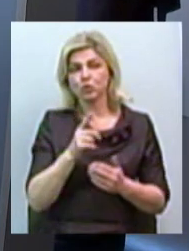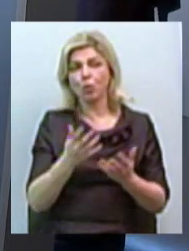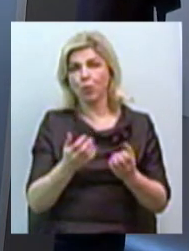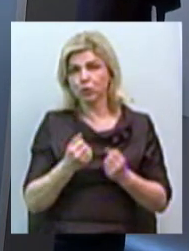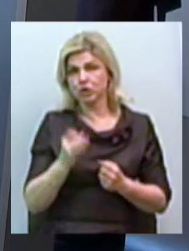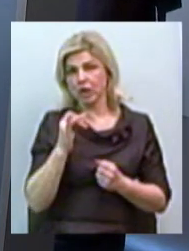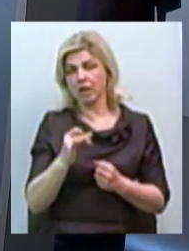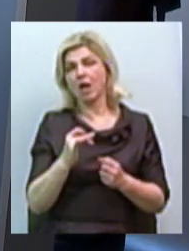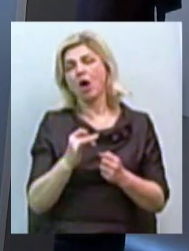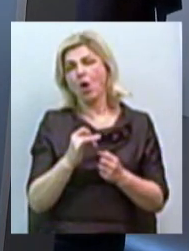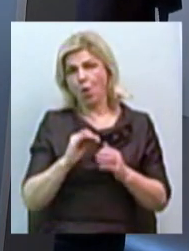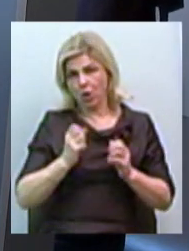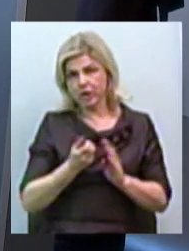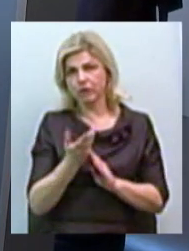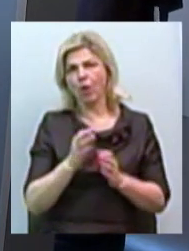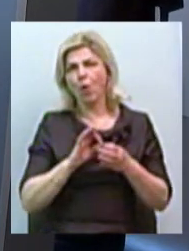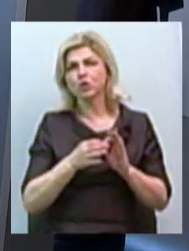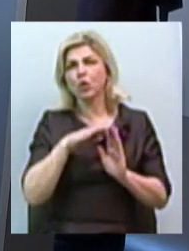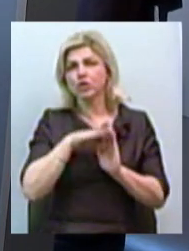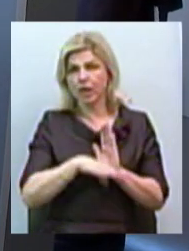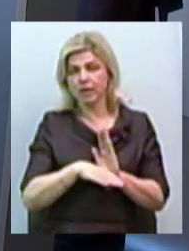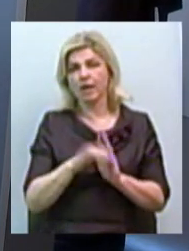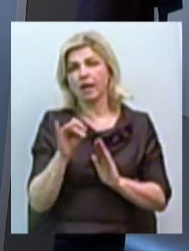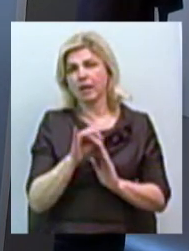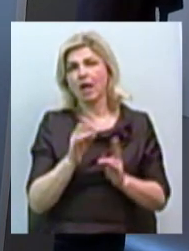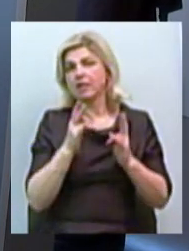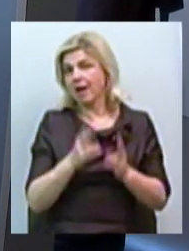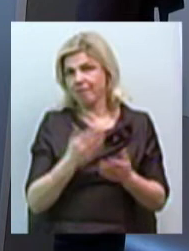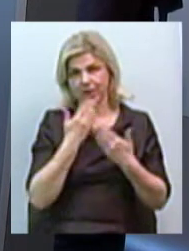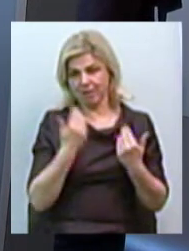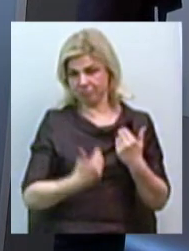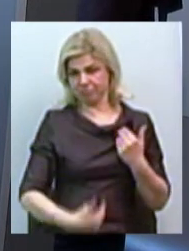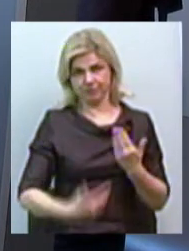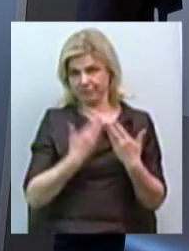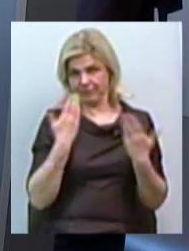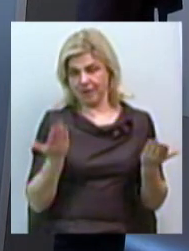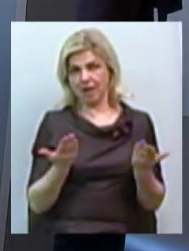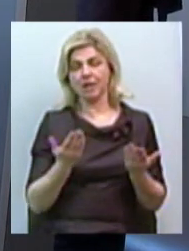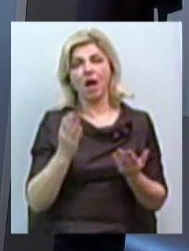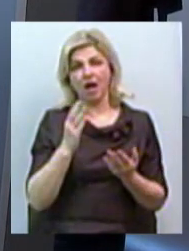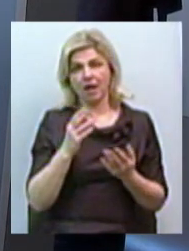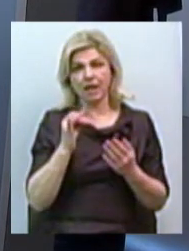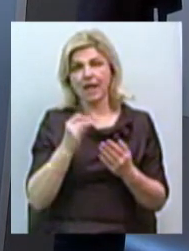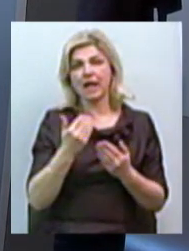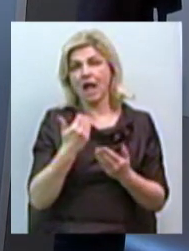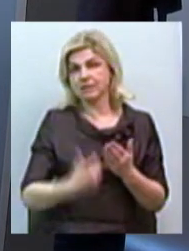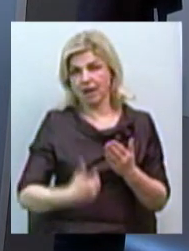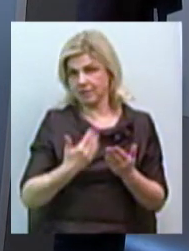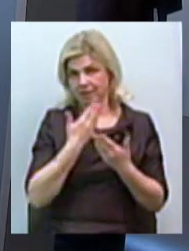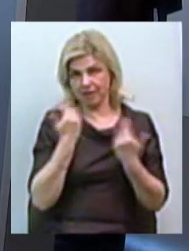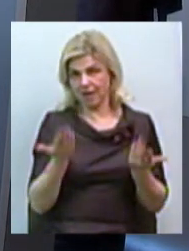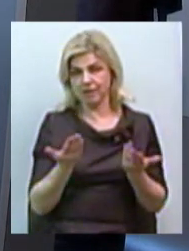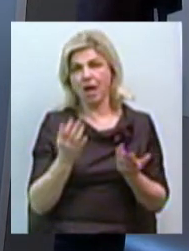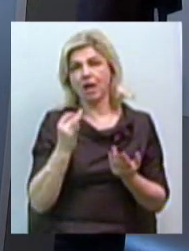количество осложнений. Но и травма нету разреза, и это пользуется сейчас большой